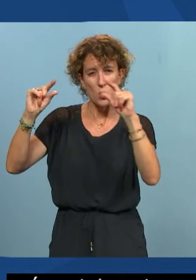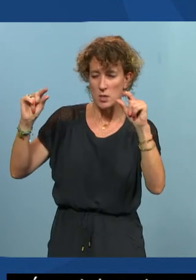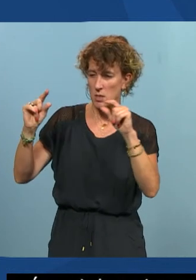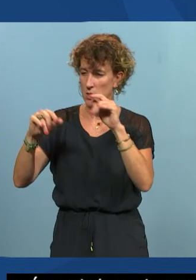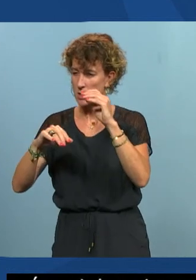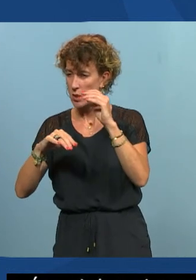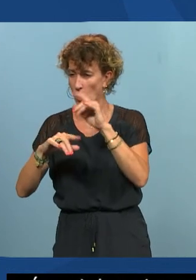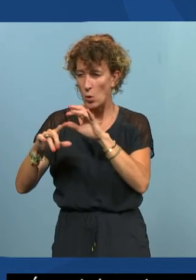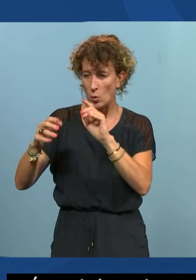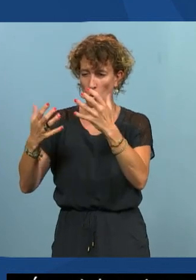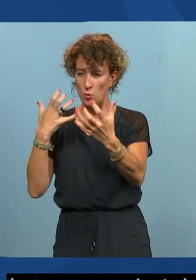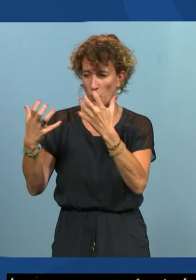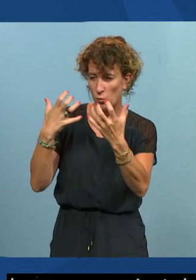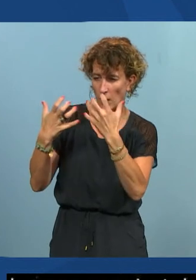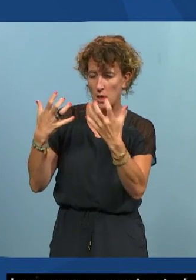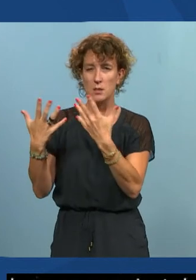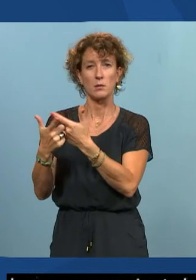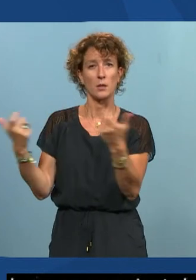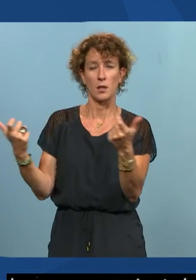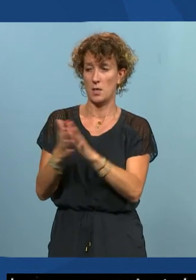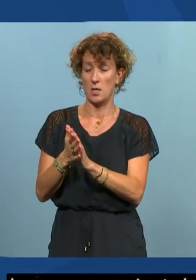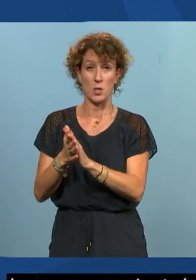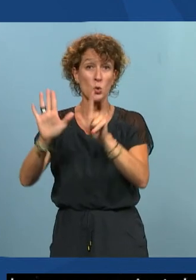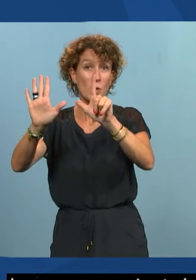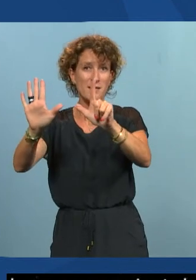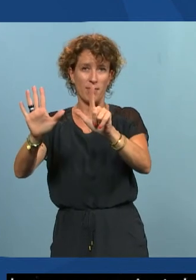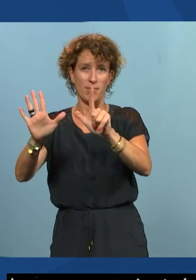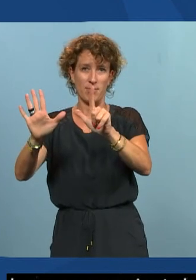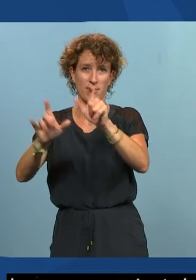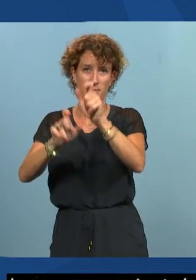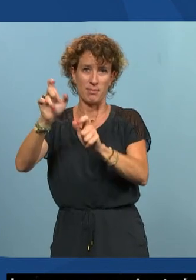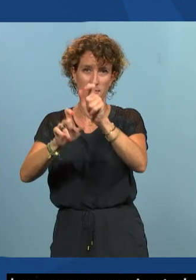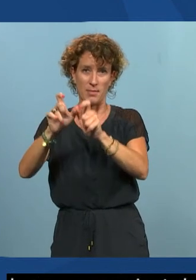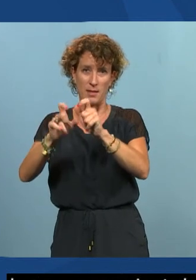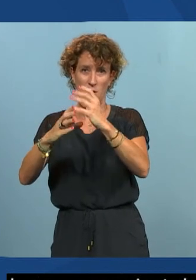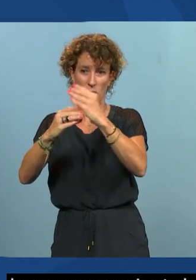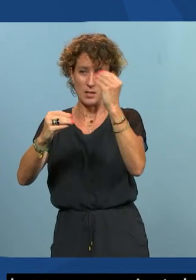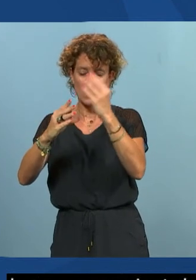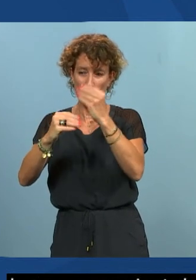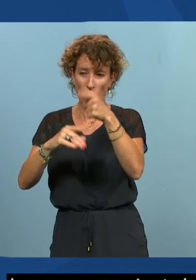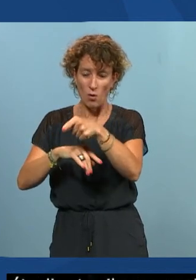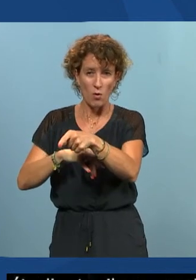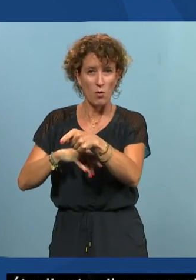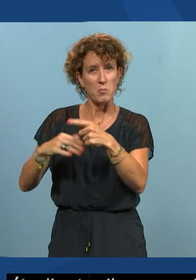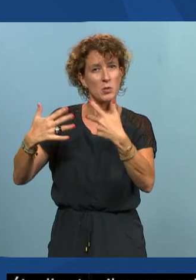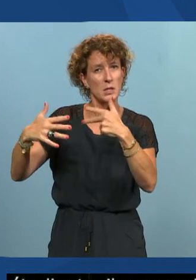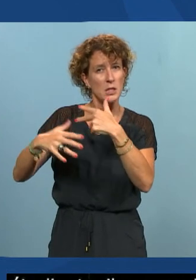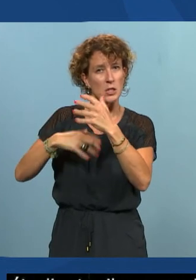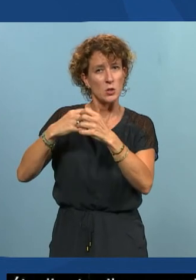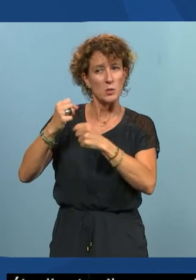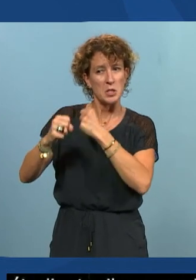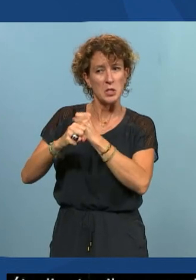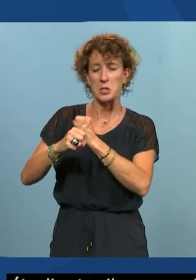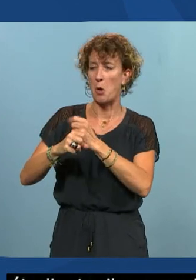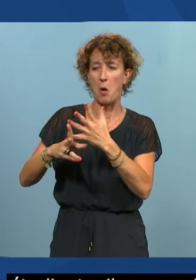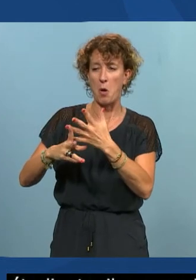changements de contraste etc sur les 7 étudiants du coup je vais dans ma caricature étudiants 18 ans qui pour